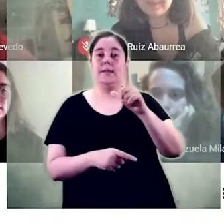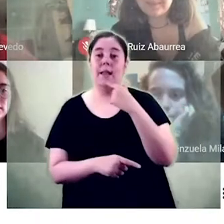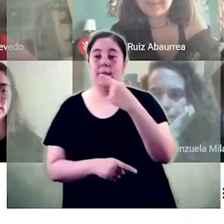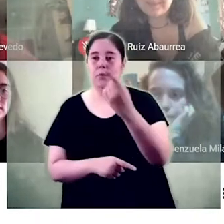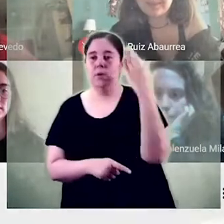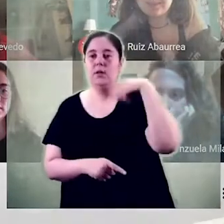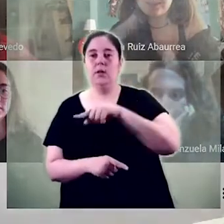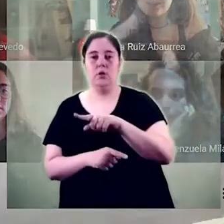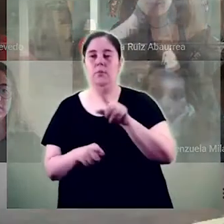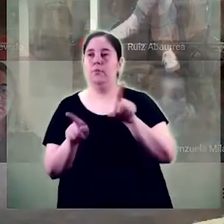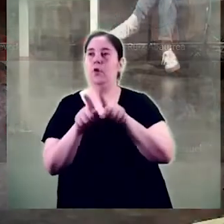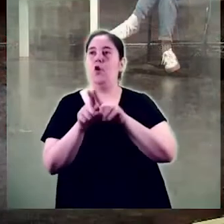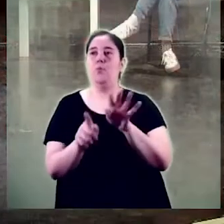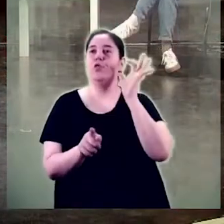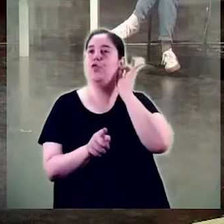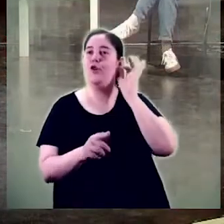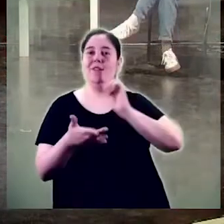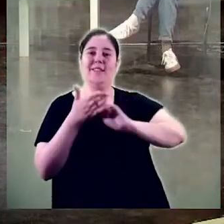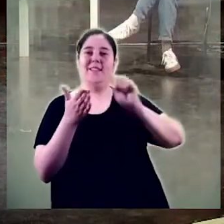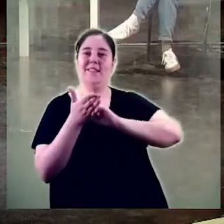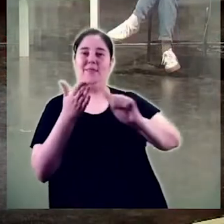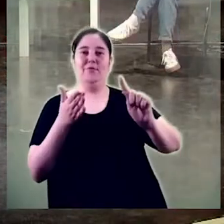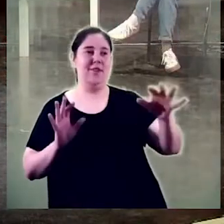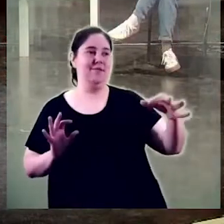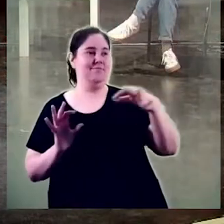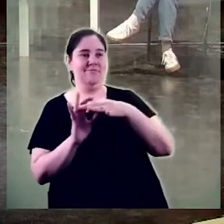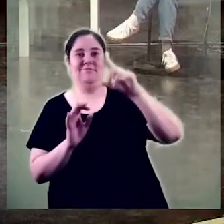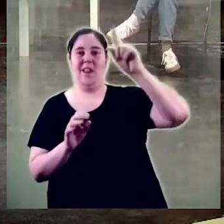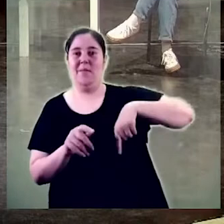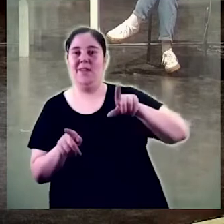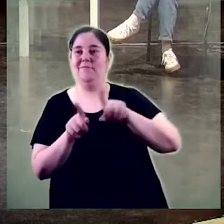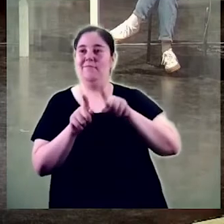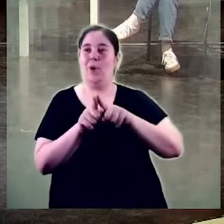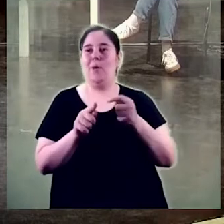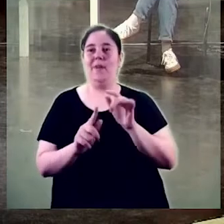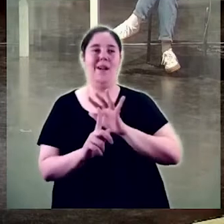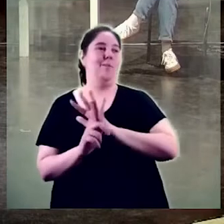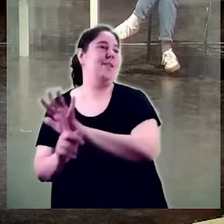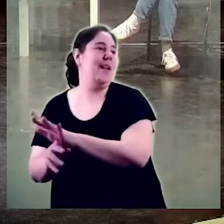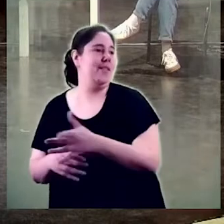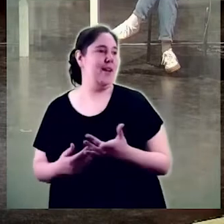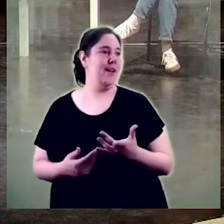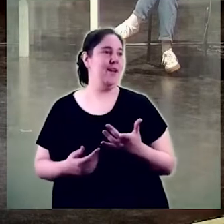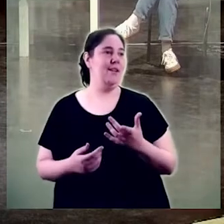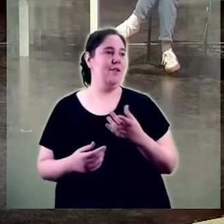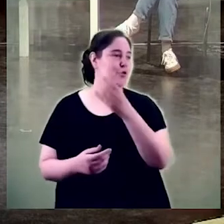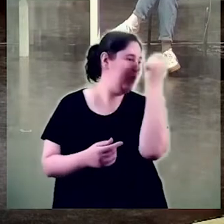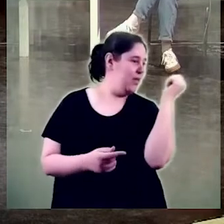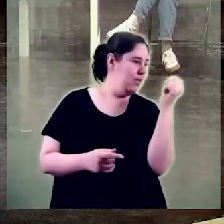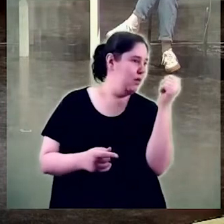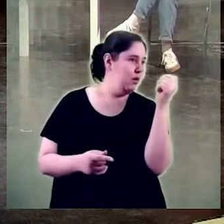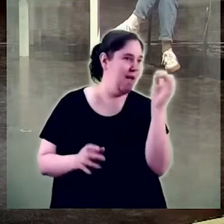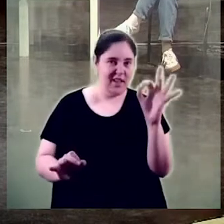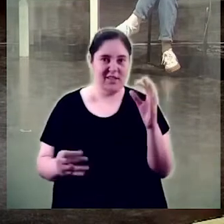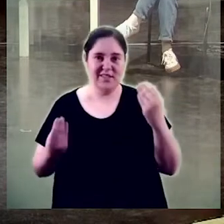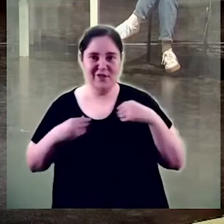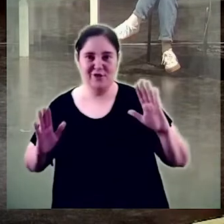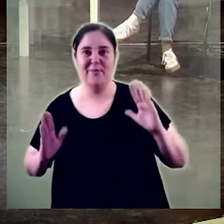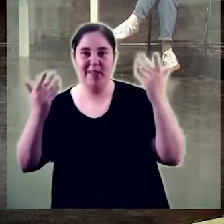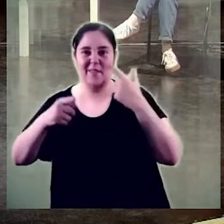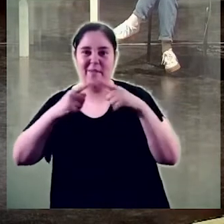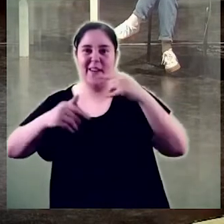Marçal en fa de tot plegat una alegoria de les dones escriptores elles també apartades i oblidades unes